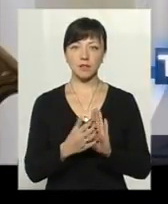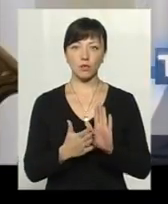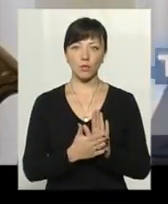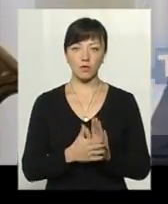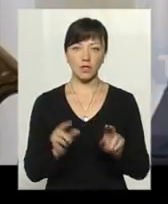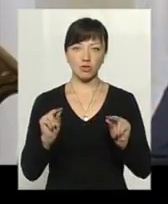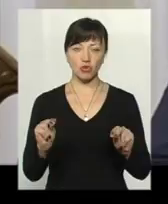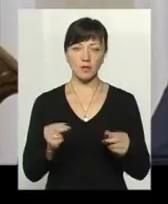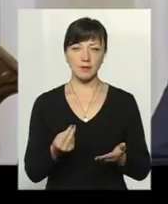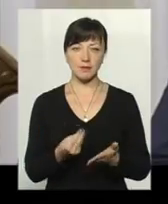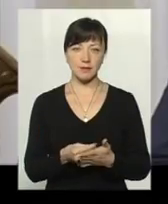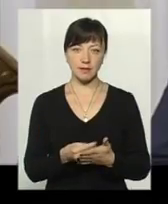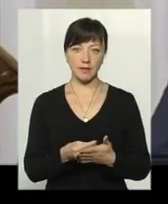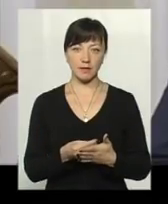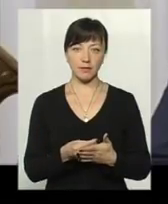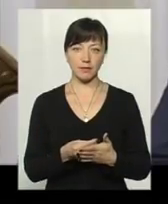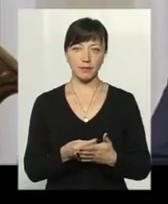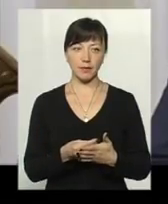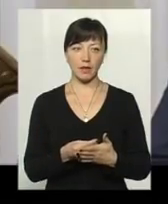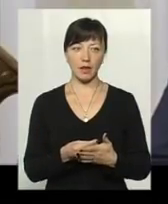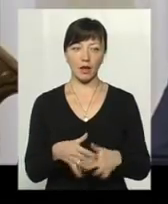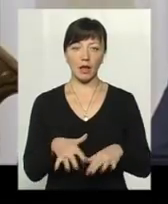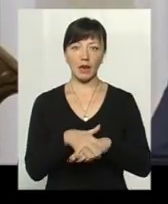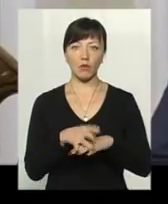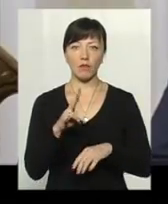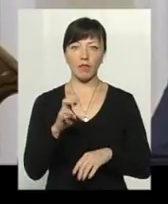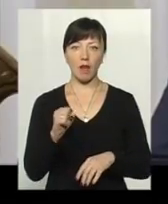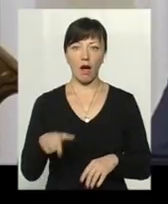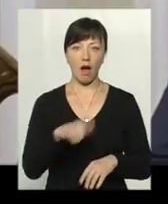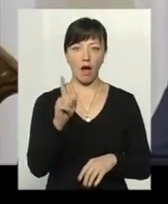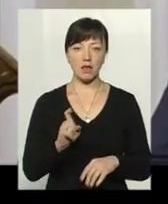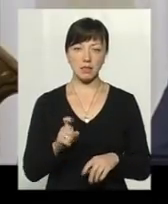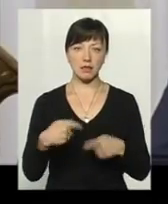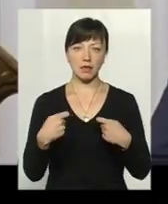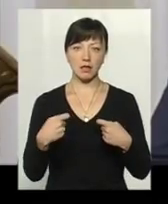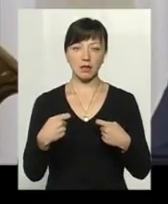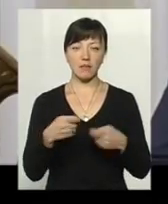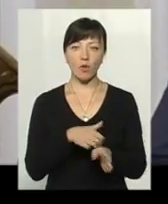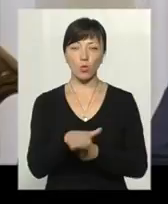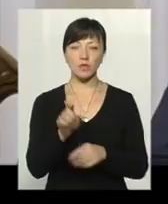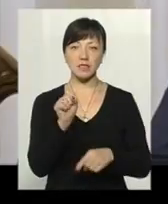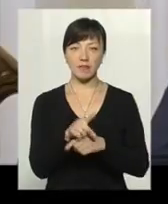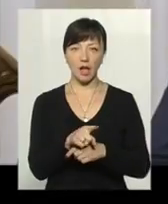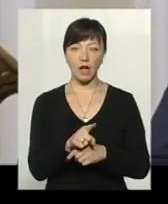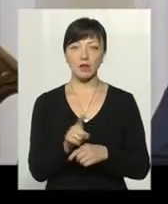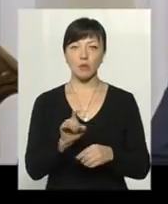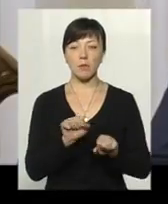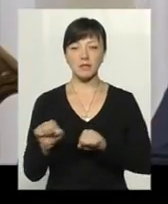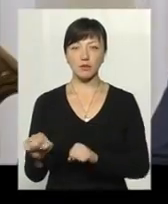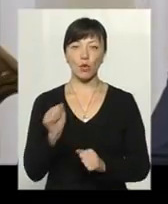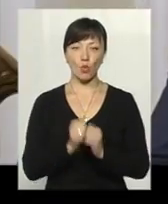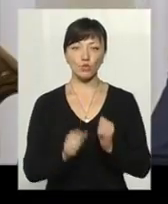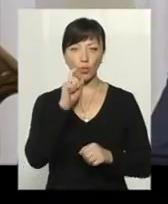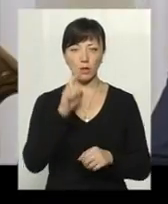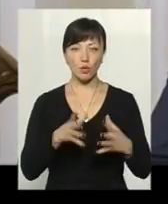ринкових на газ реалізувати завдання, які пов'язані з тим, щоб захистити кожну